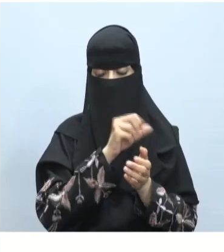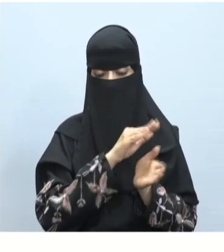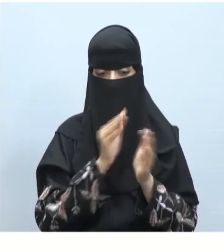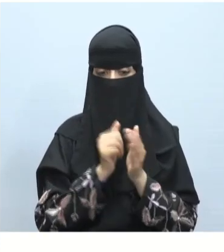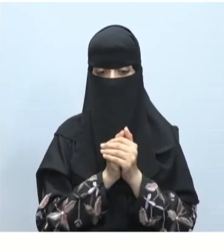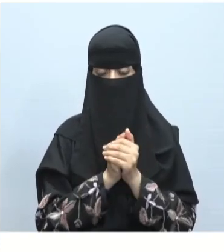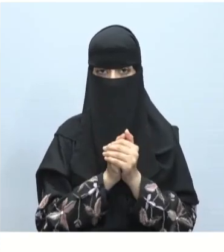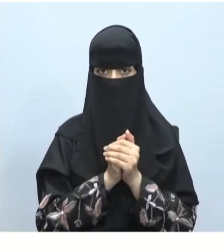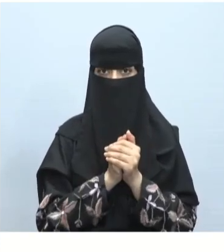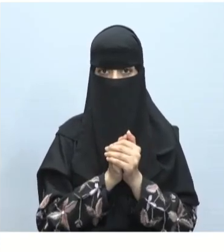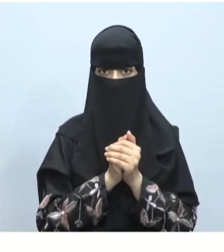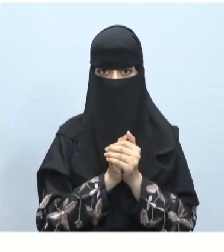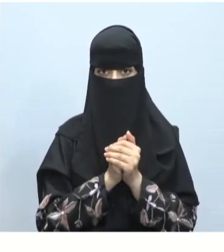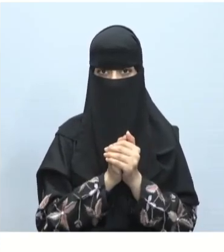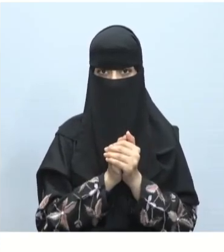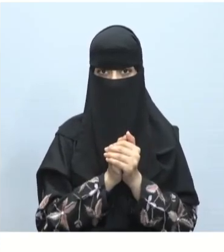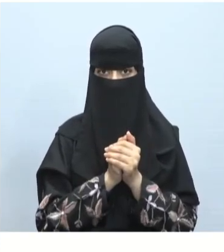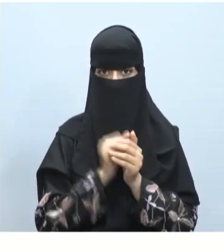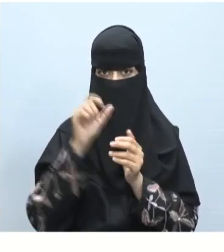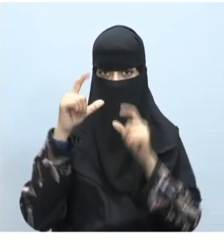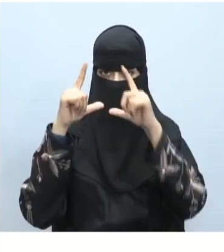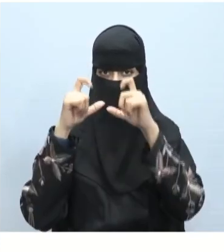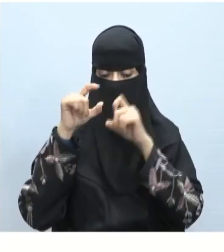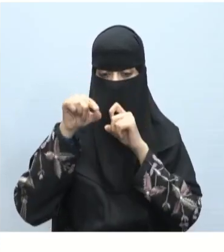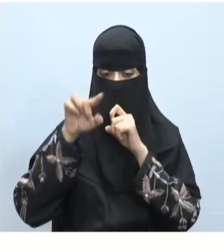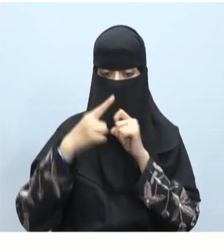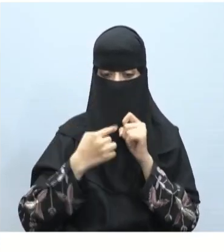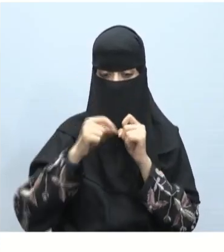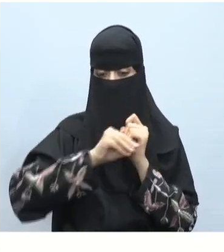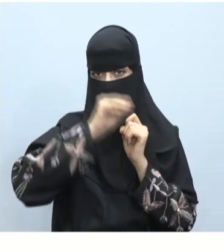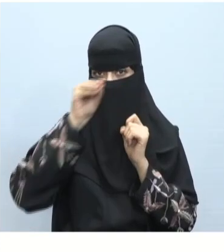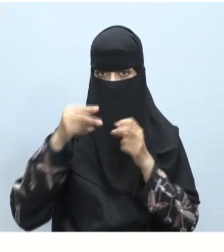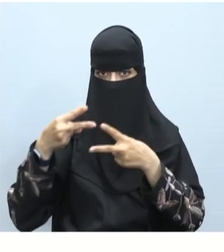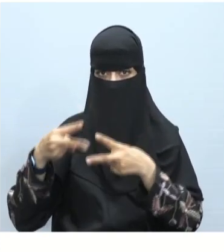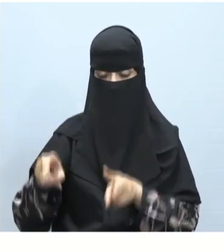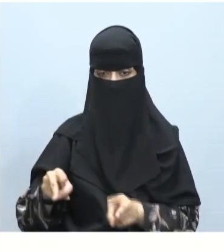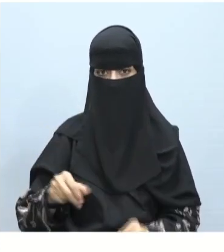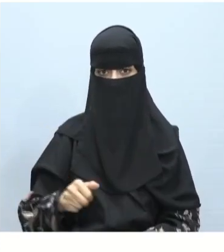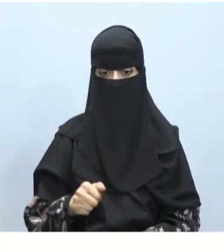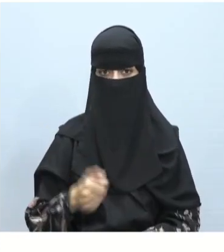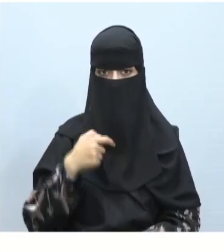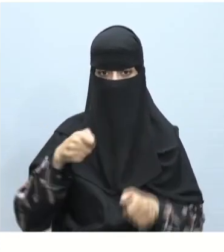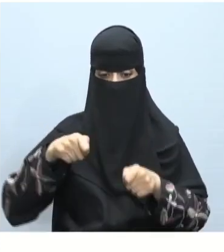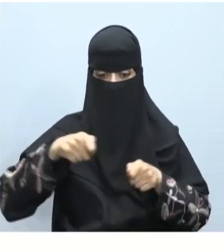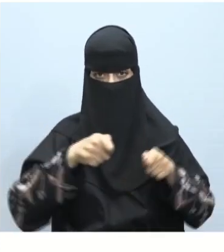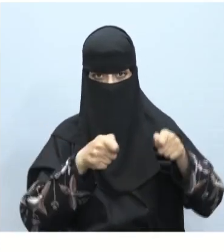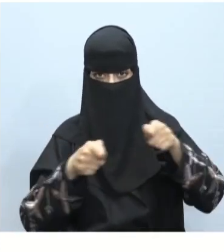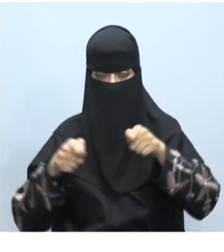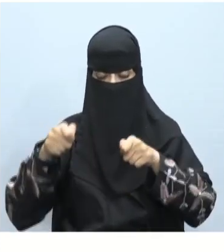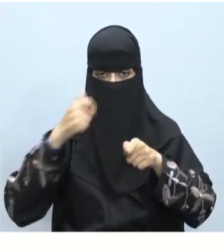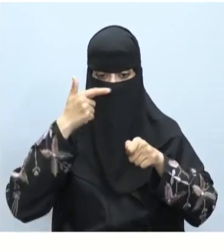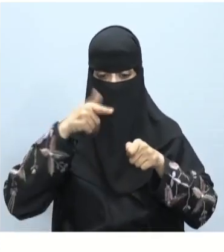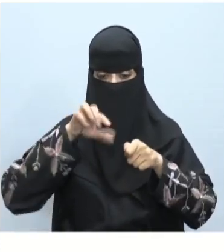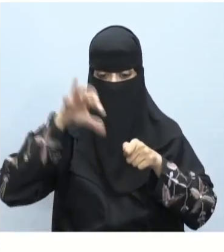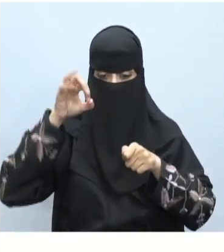في جهازك نقوم باختيار الصورة التي نريد وعلى سبيل المثال زلاقة الجليد الآلية